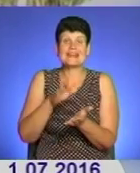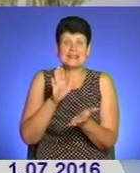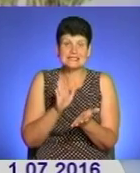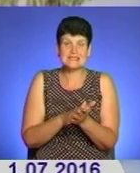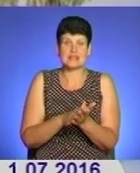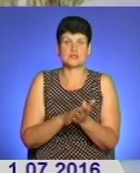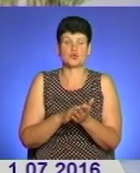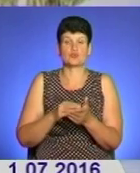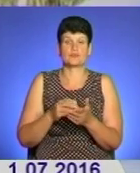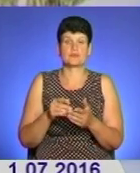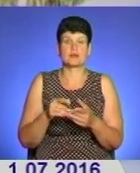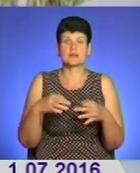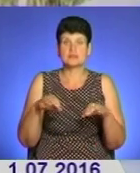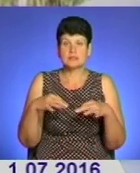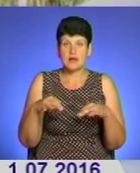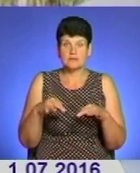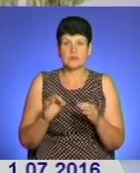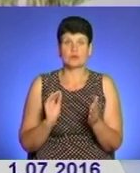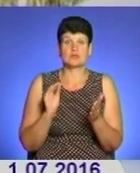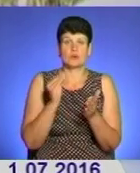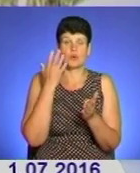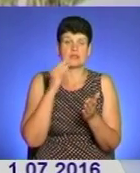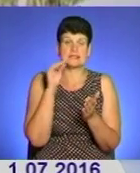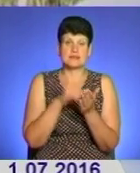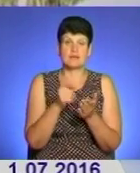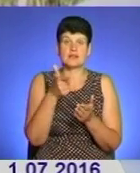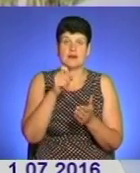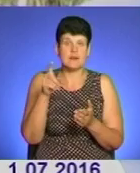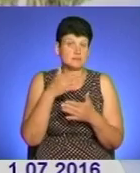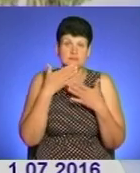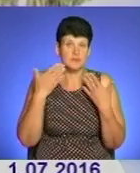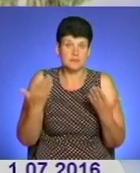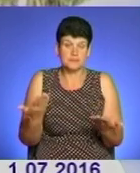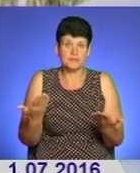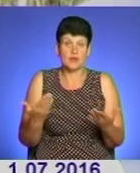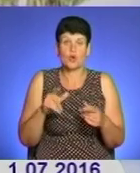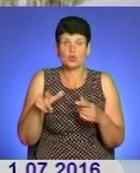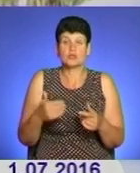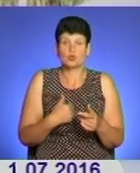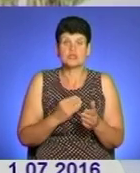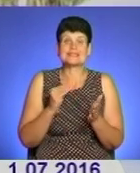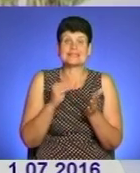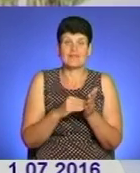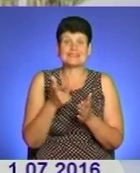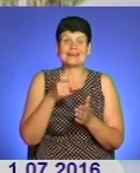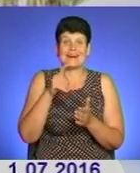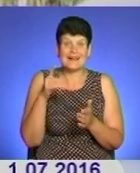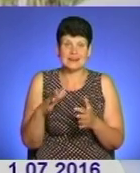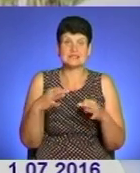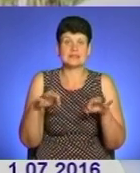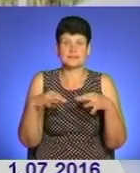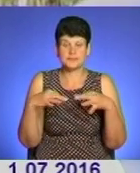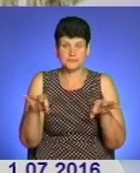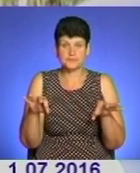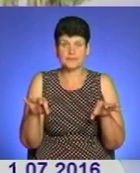встановлення газобалонного обладнання на автомобілі, не надходило. Тому громадяни, які намагаються встановити газобалонне обладнання на транспортні